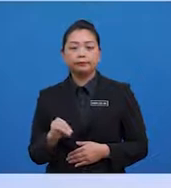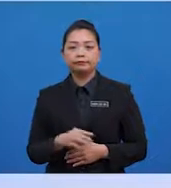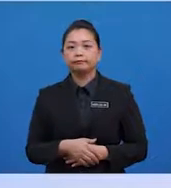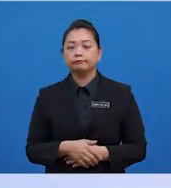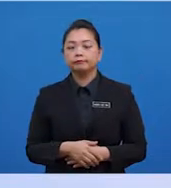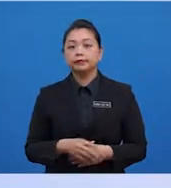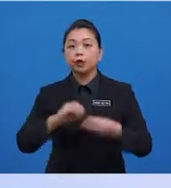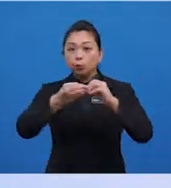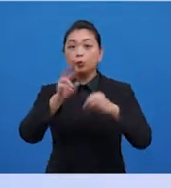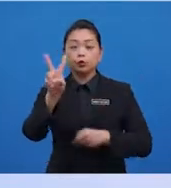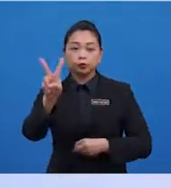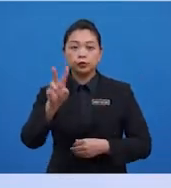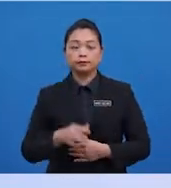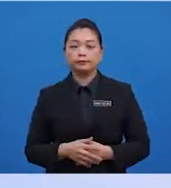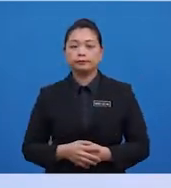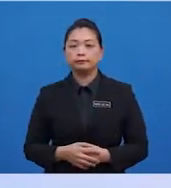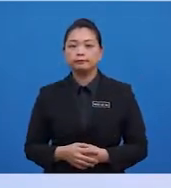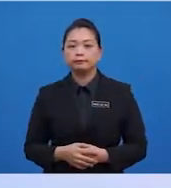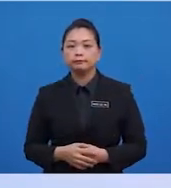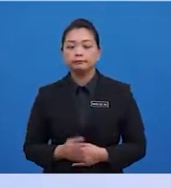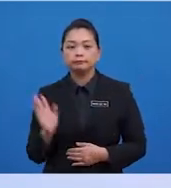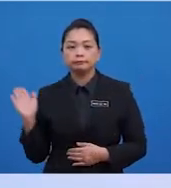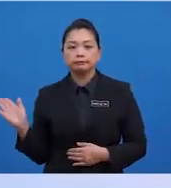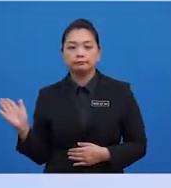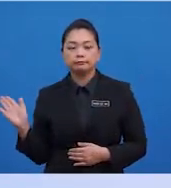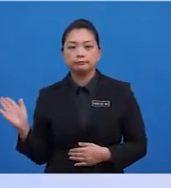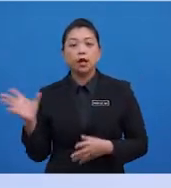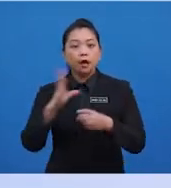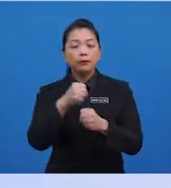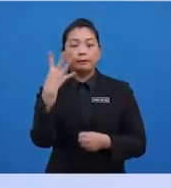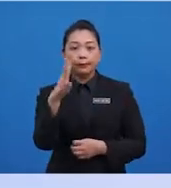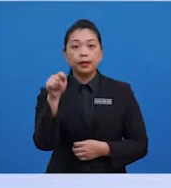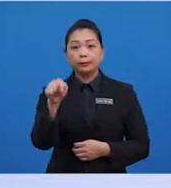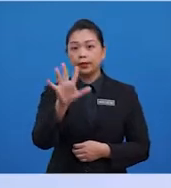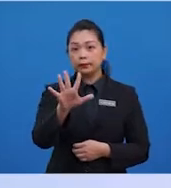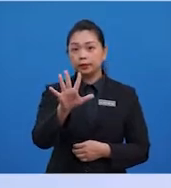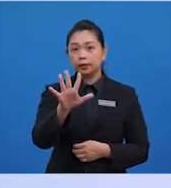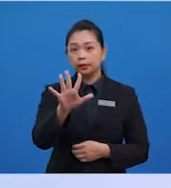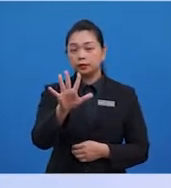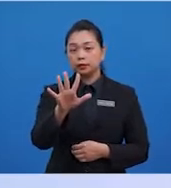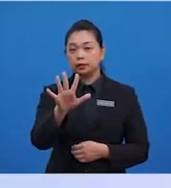untuk soalan yang kedua, median ialah 14.5.